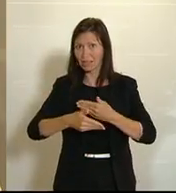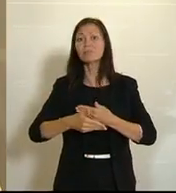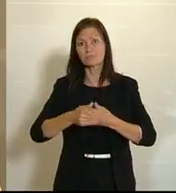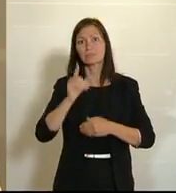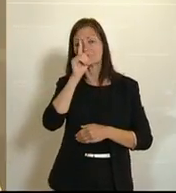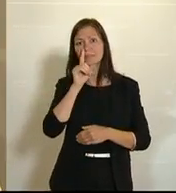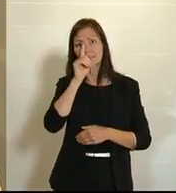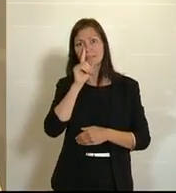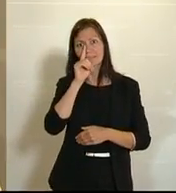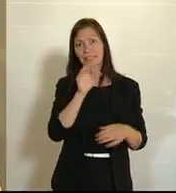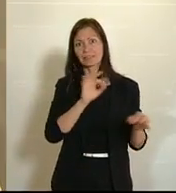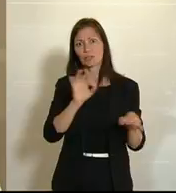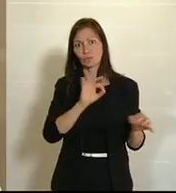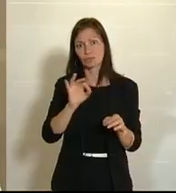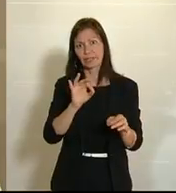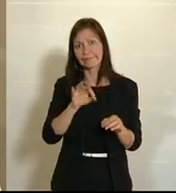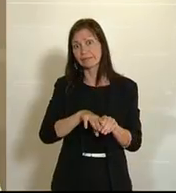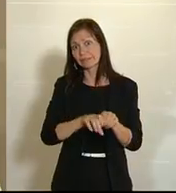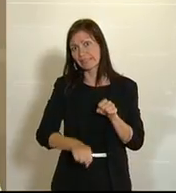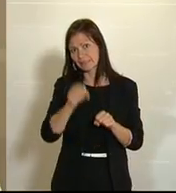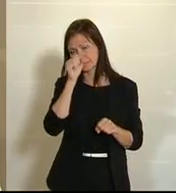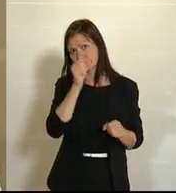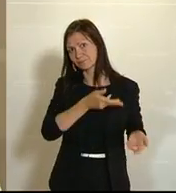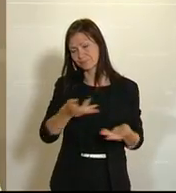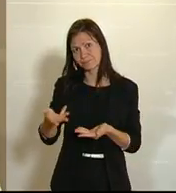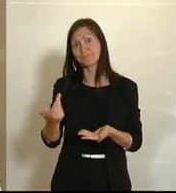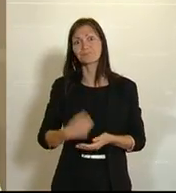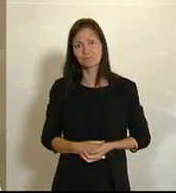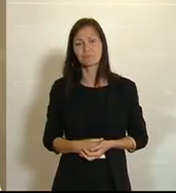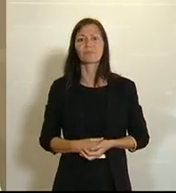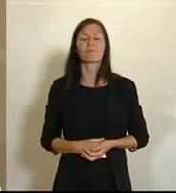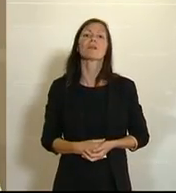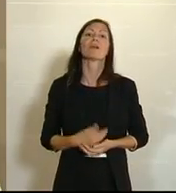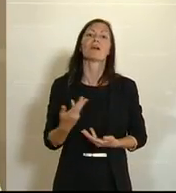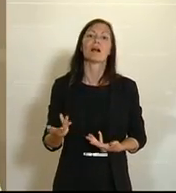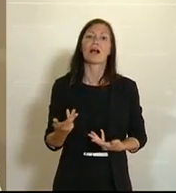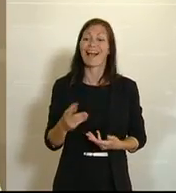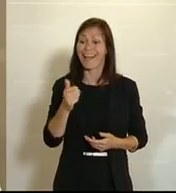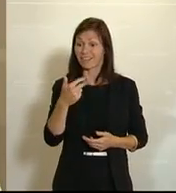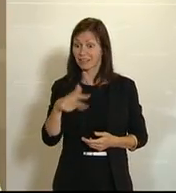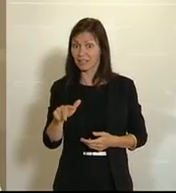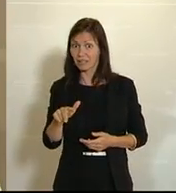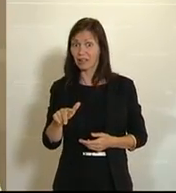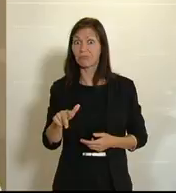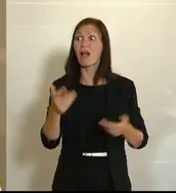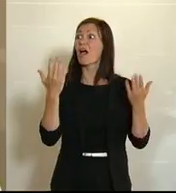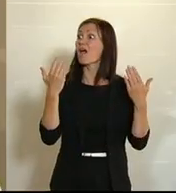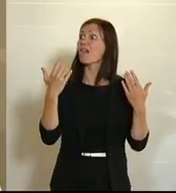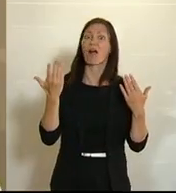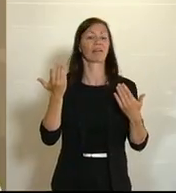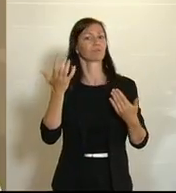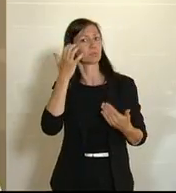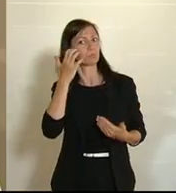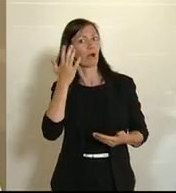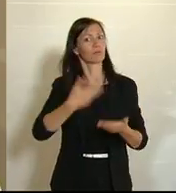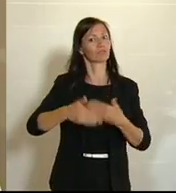Zwangsprostitution verkauft. Und ein Drittel der Menschen werden in der Landwirtschaft, in privaten Haushalten oder anderen ausbeuterischen